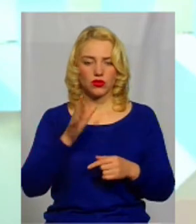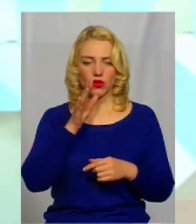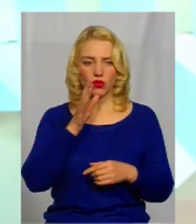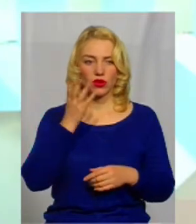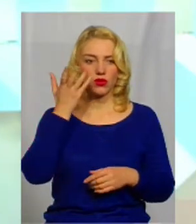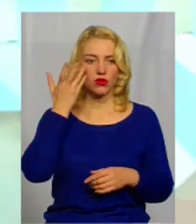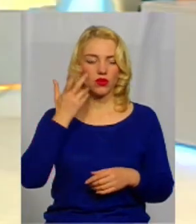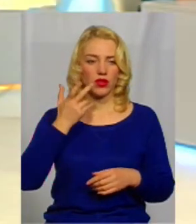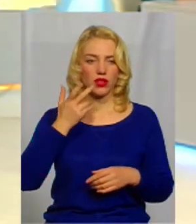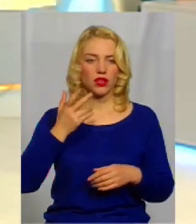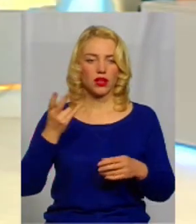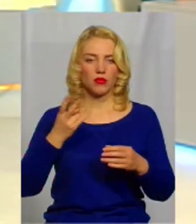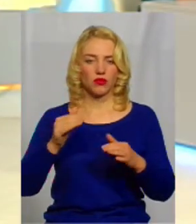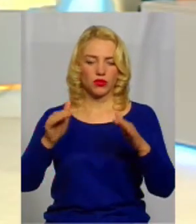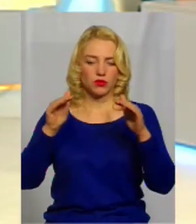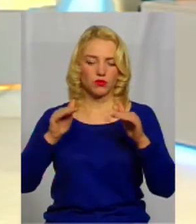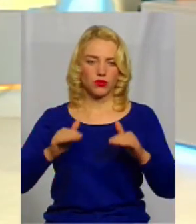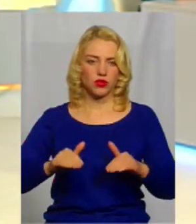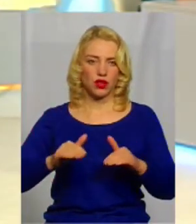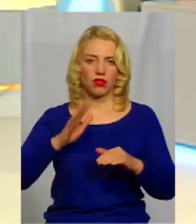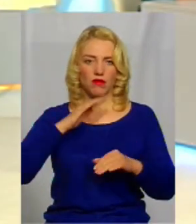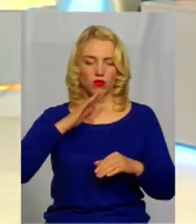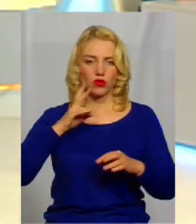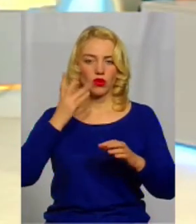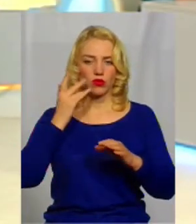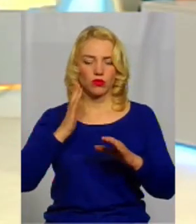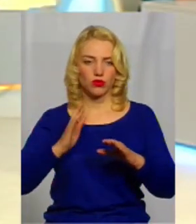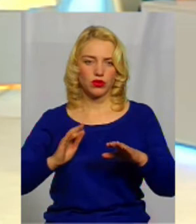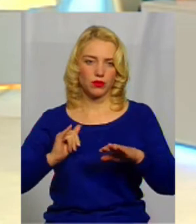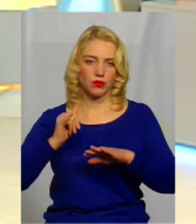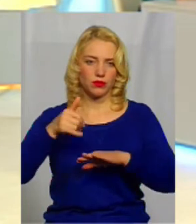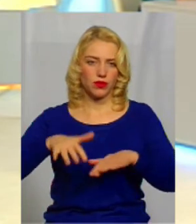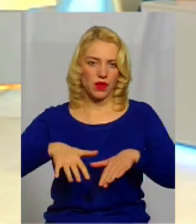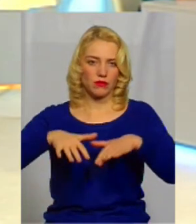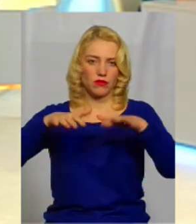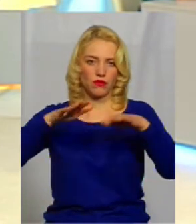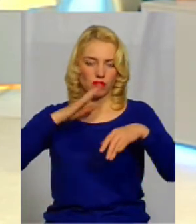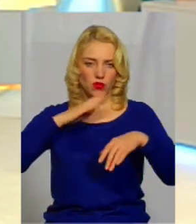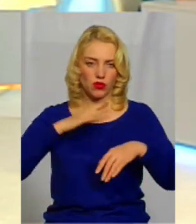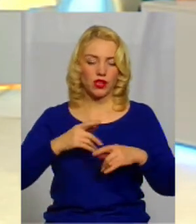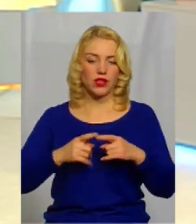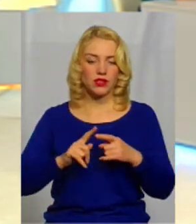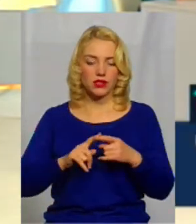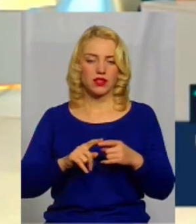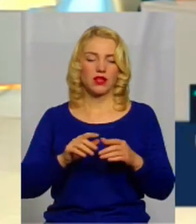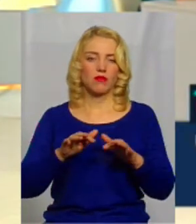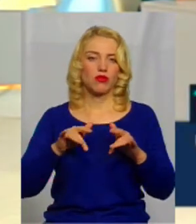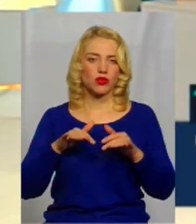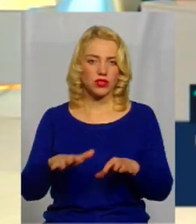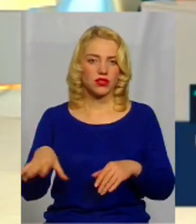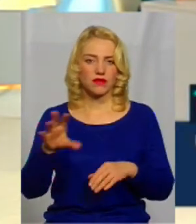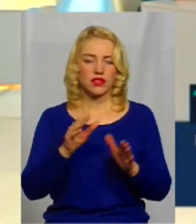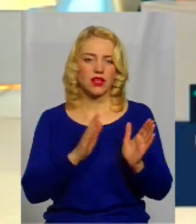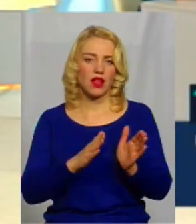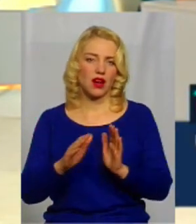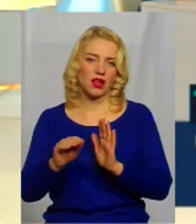коли спорожняється став і коли буде наповнюватися. Ці процеси регламентуються? Регламентуються, так. А що стосується